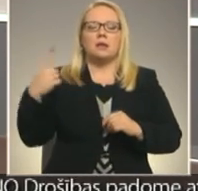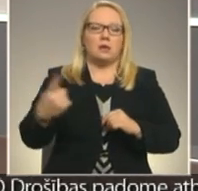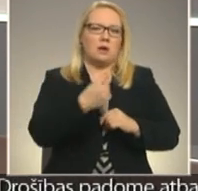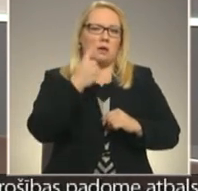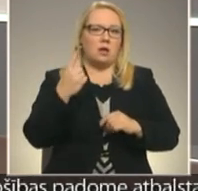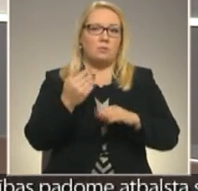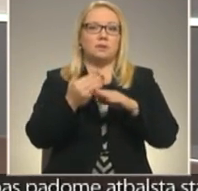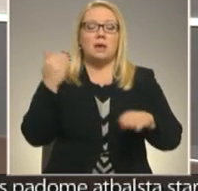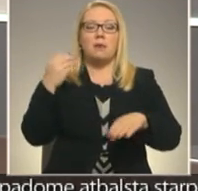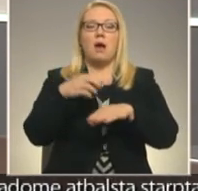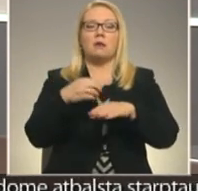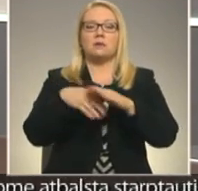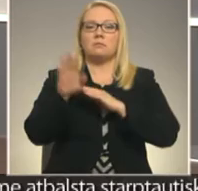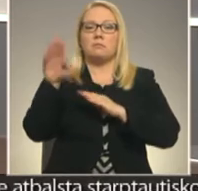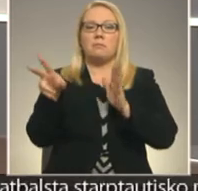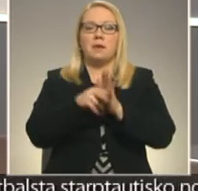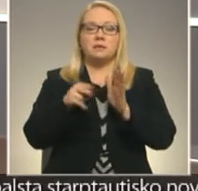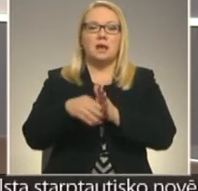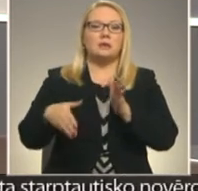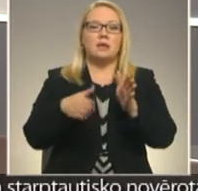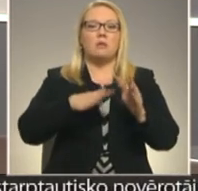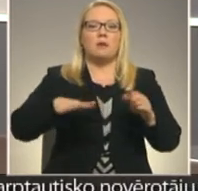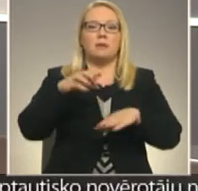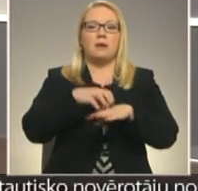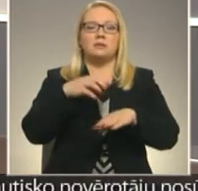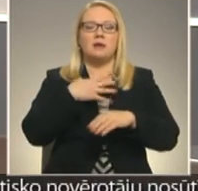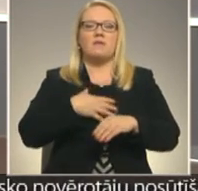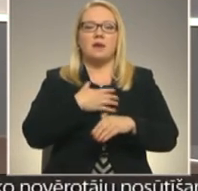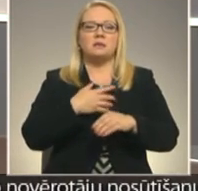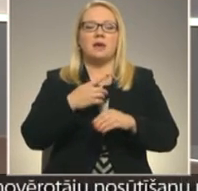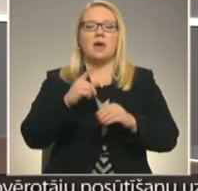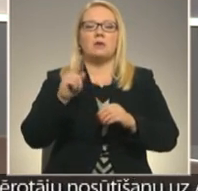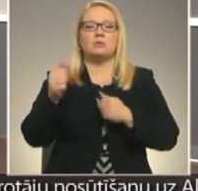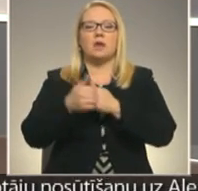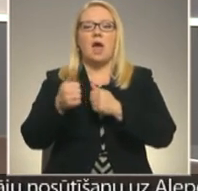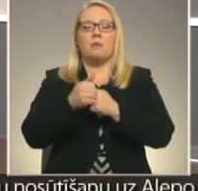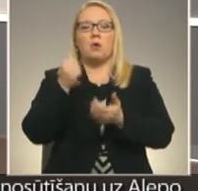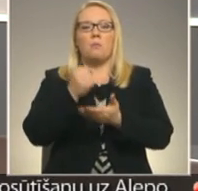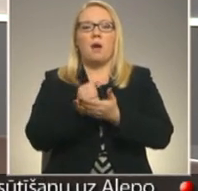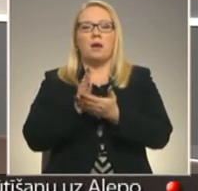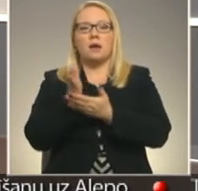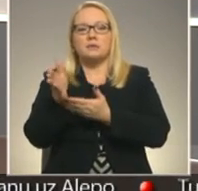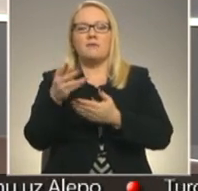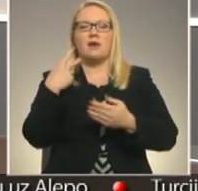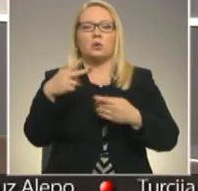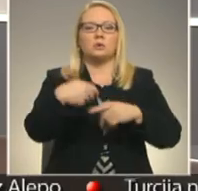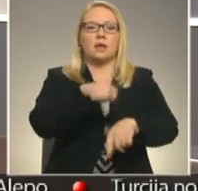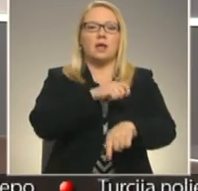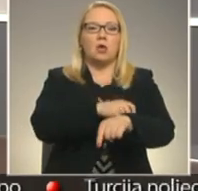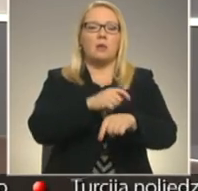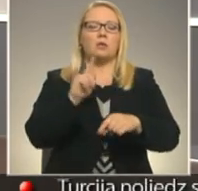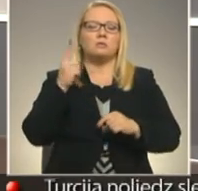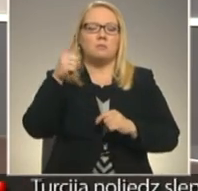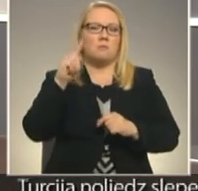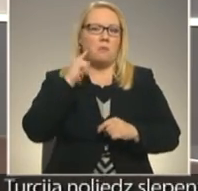Pēc iepriekšās daktiras došanās pensijā ceļu pie ģimenes ārsts nācās mērotu vai uz skaimiņu pagastiem, vai gandrīz 20 km atālo Madonu un